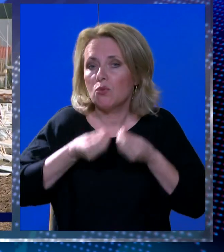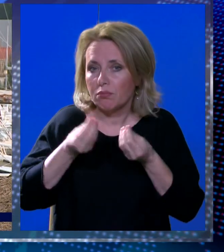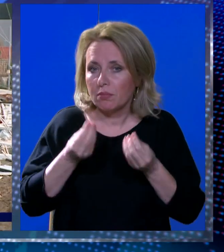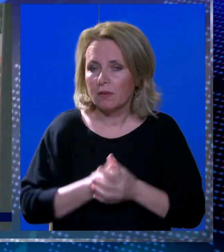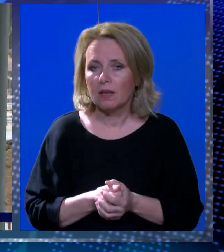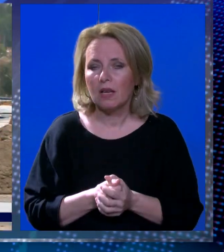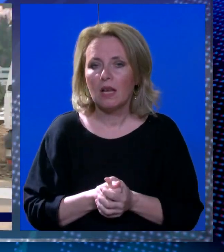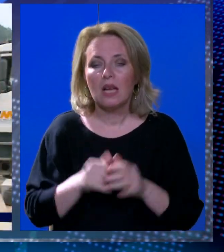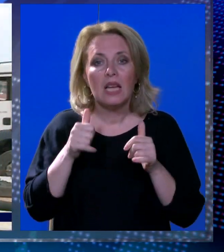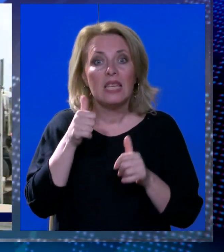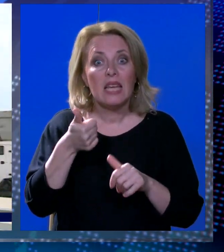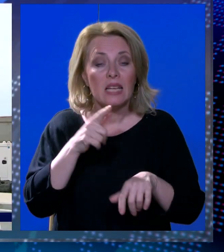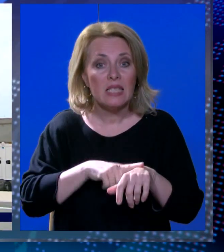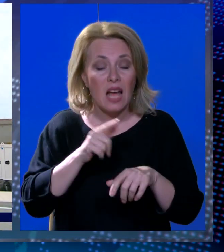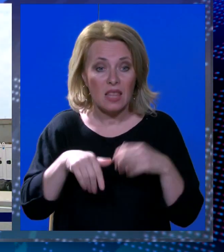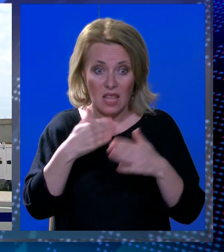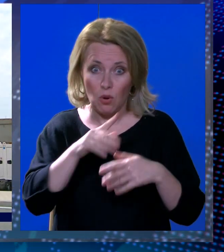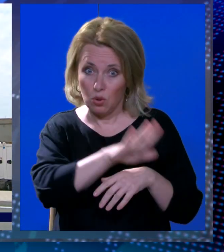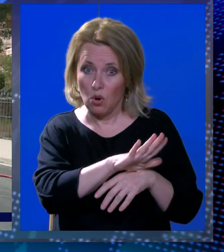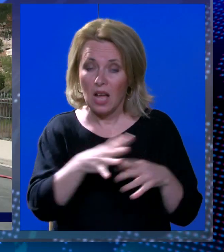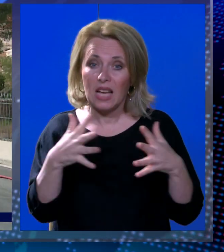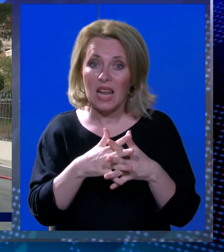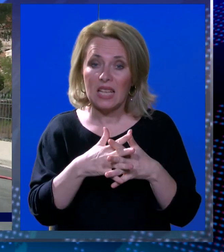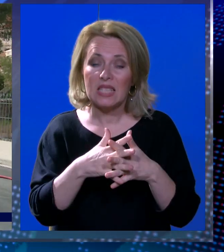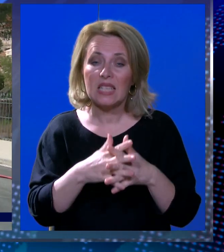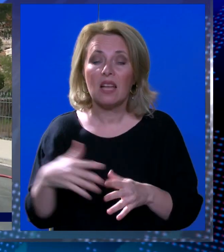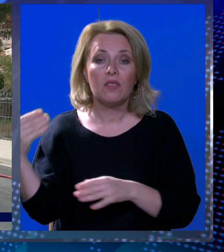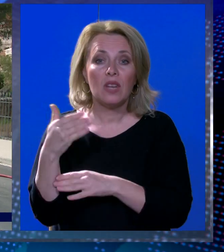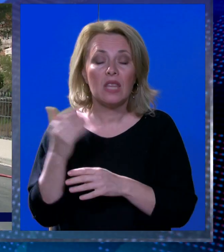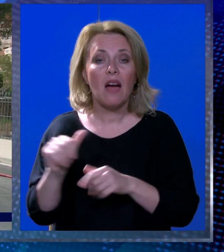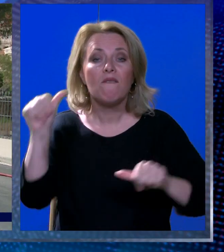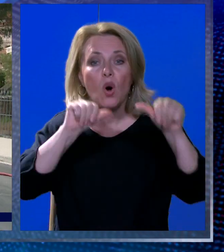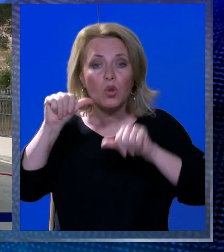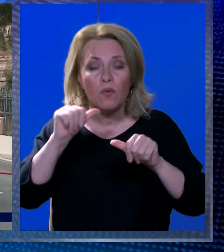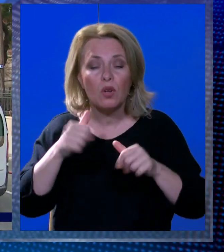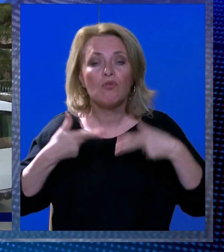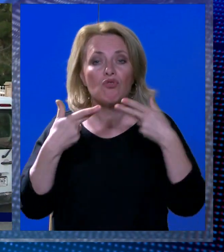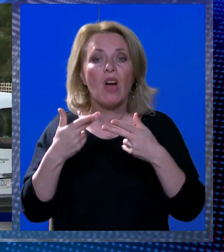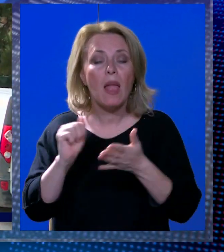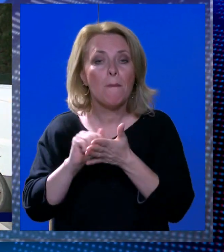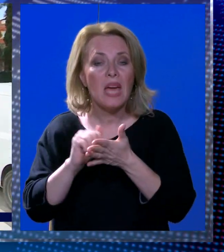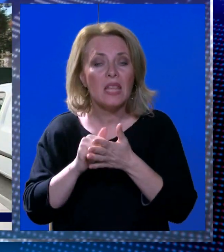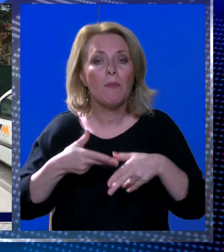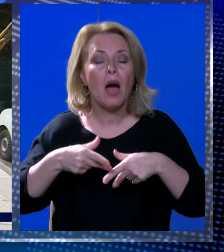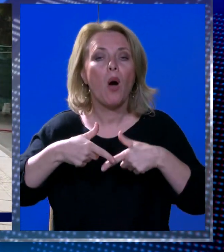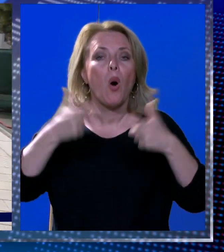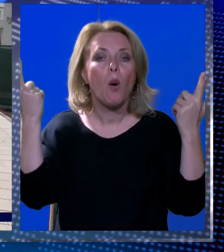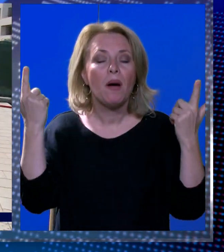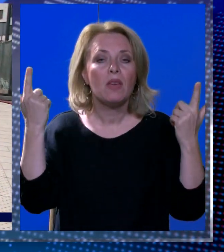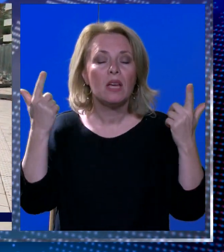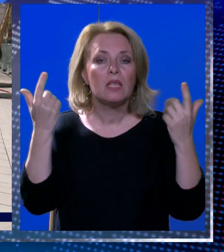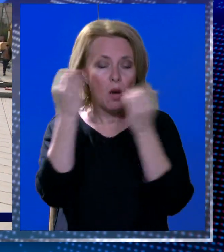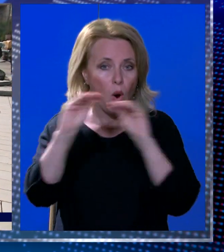nisu otkrili. Samo sat vremena nakon toga, Gradska tvrtka Vodovod šalje medijima obavijest kako je izvođača radova,